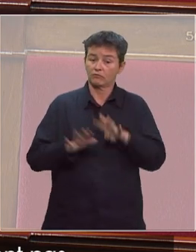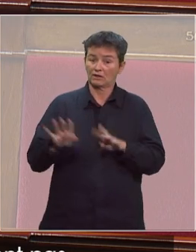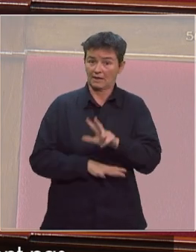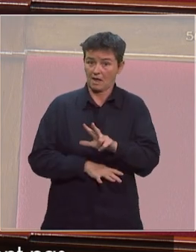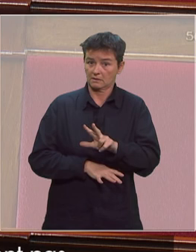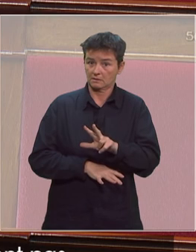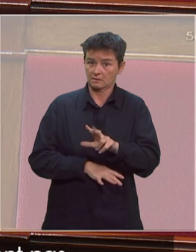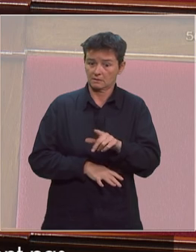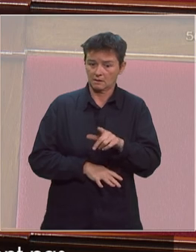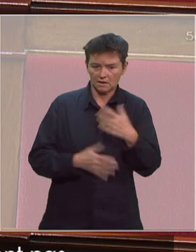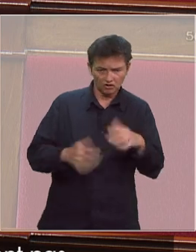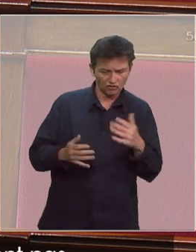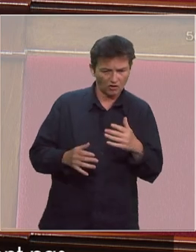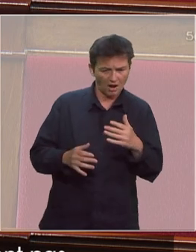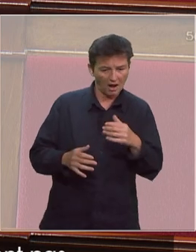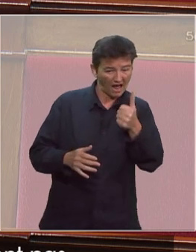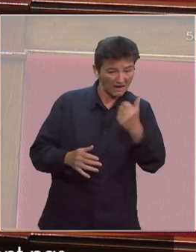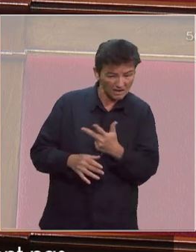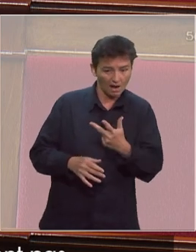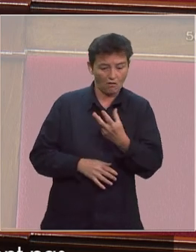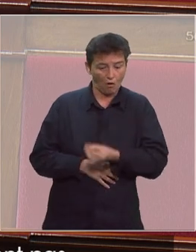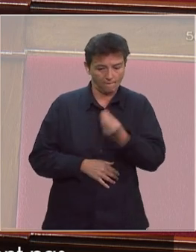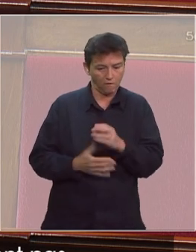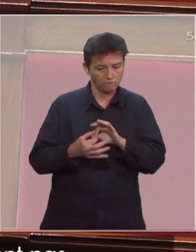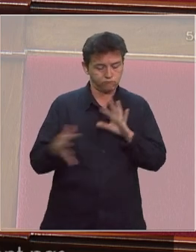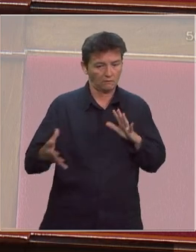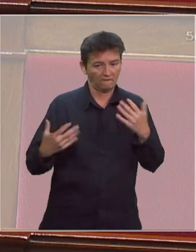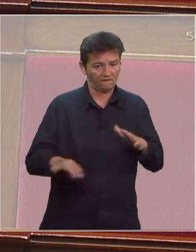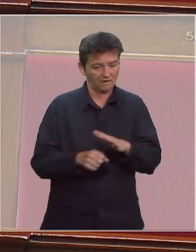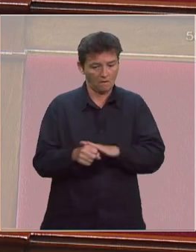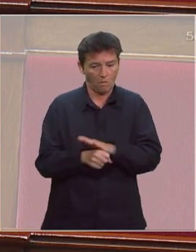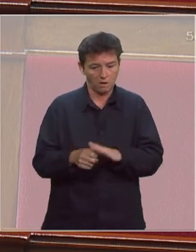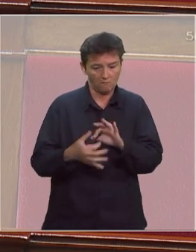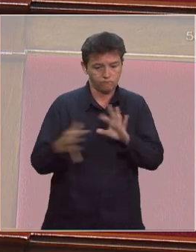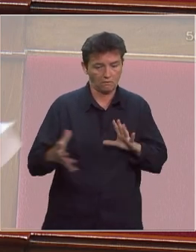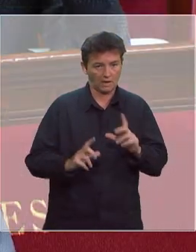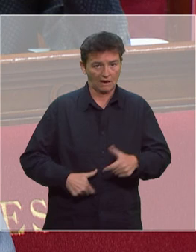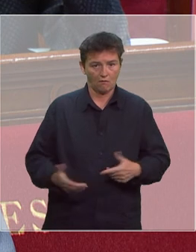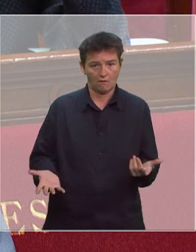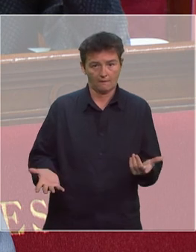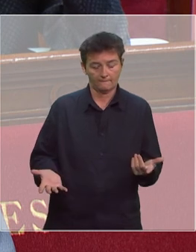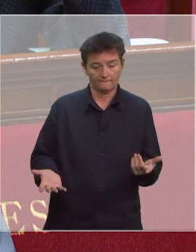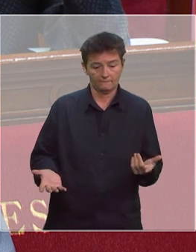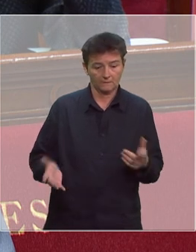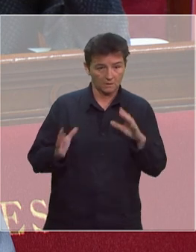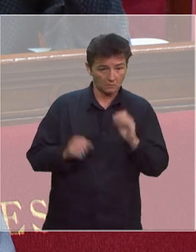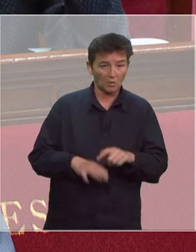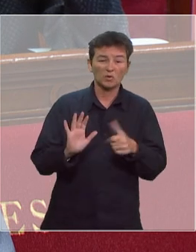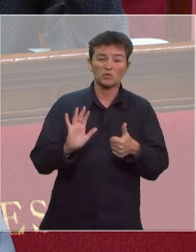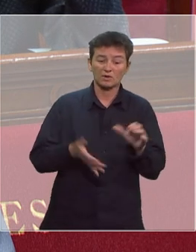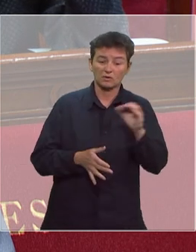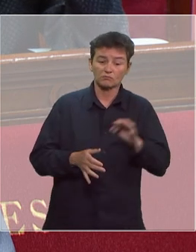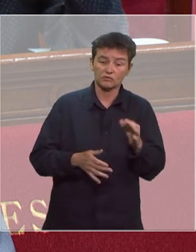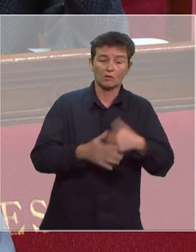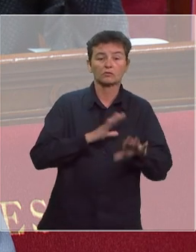votre administration chiffre à un tiers le nombre d'élèves qui sont en rupture de scolarité et ça s'élève à 60% dans